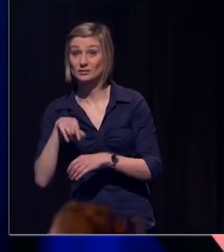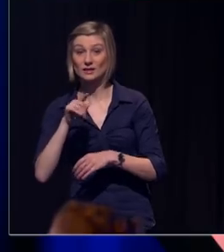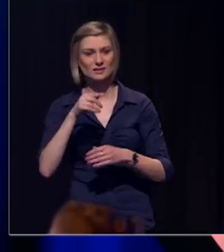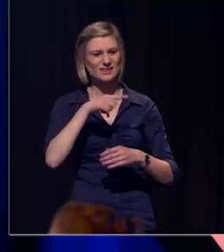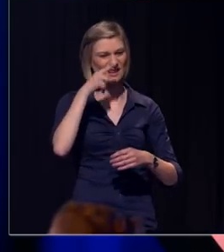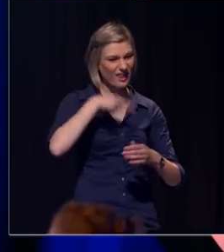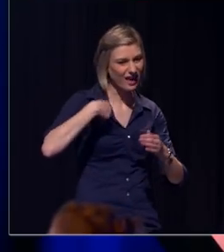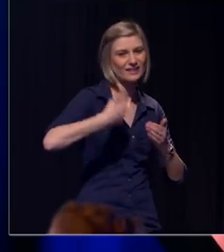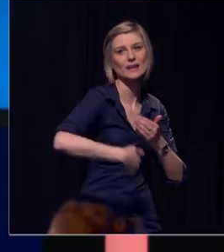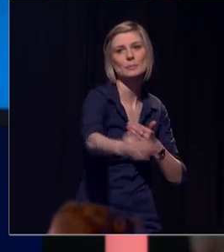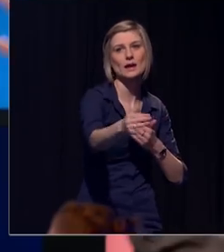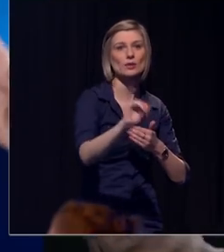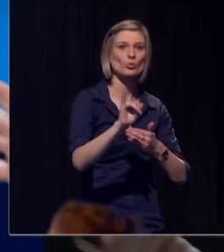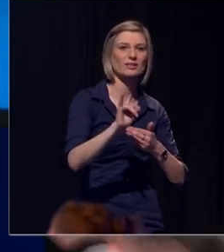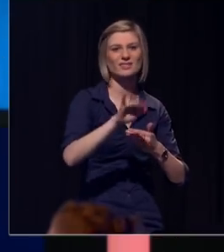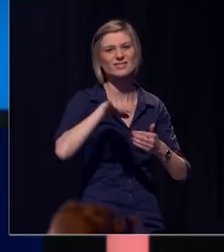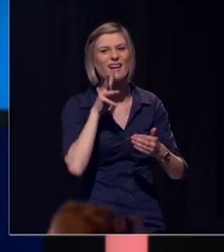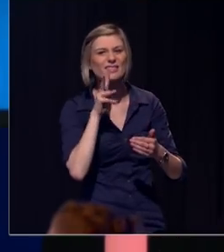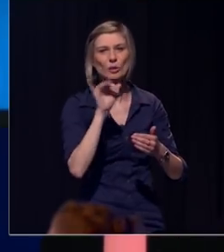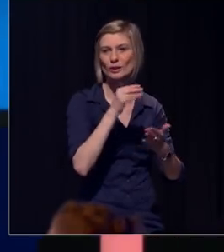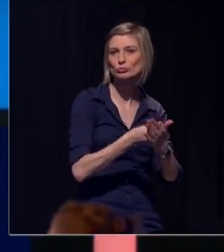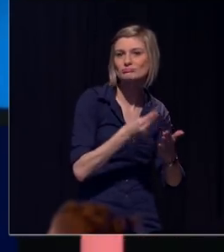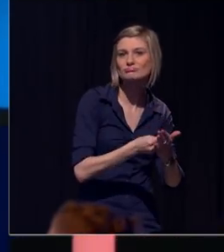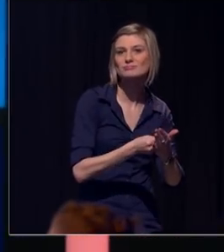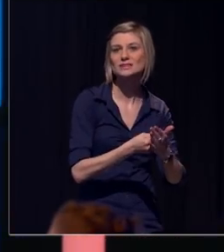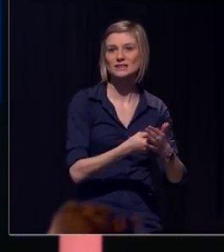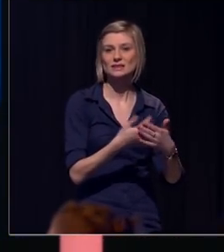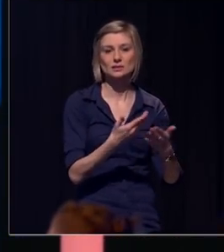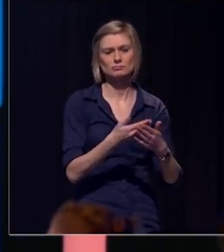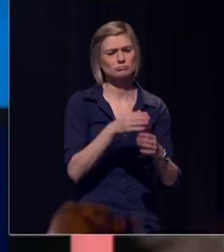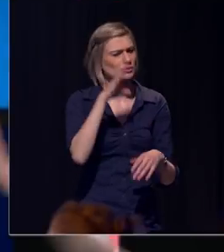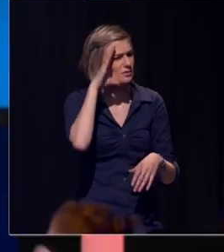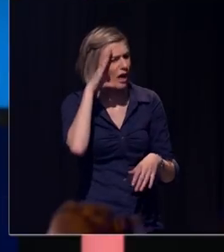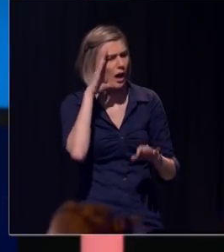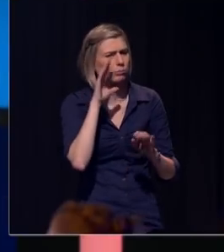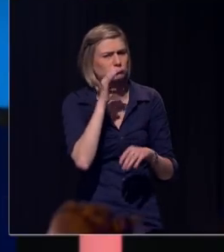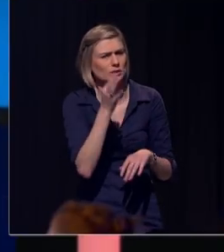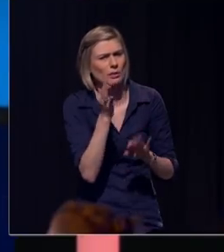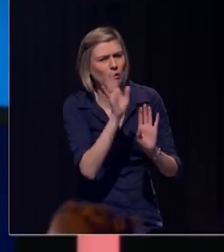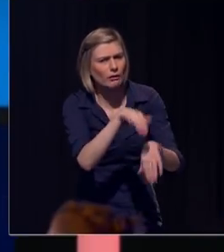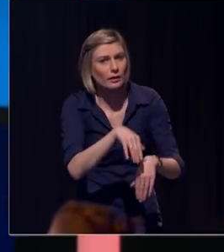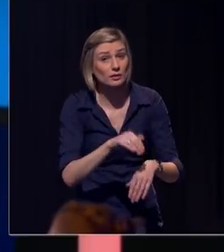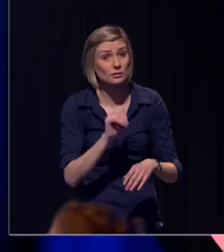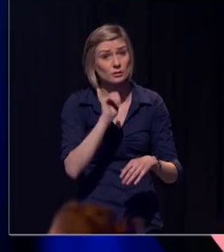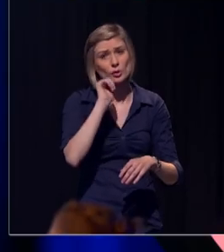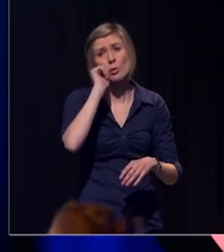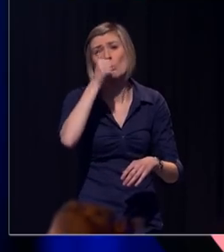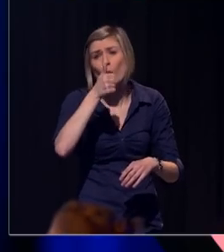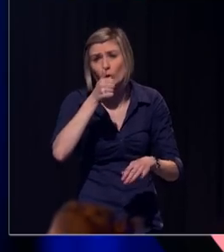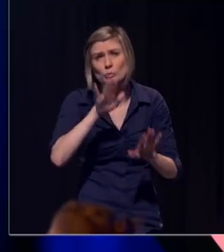kosten op lange termijn. En voor onze slaap, die kosten, die lijken op dat moment niet zo belangrijk. Dat is een vroegste morgenpas en een uurtje